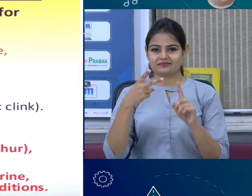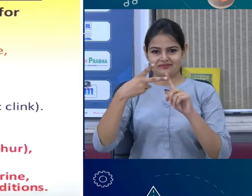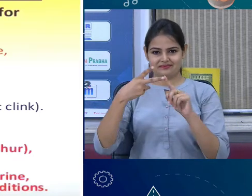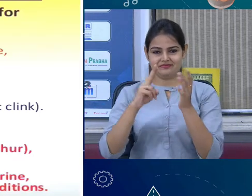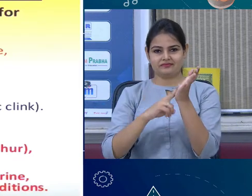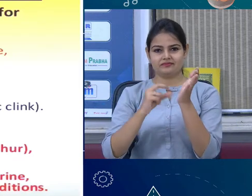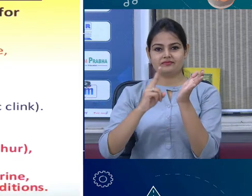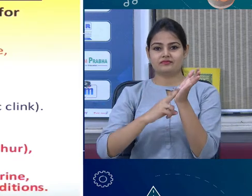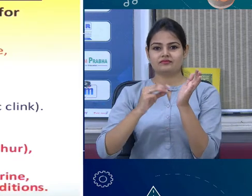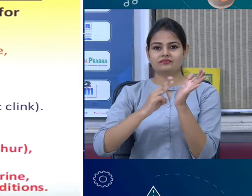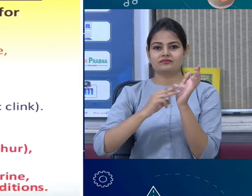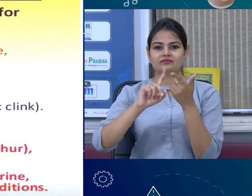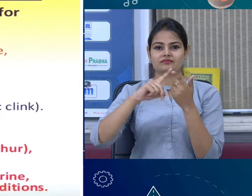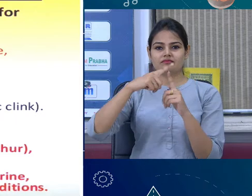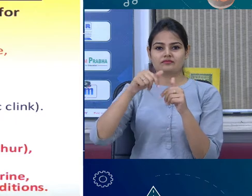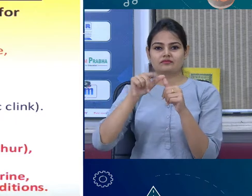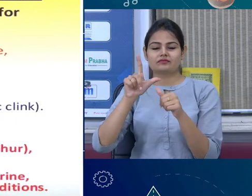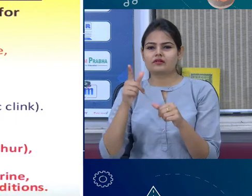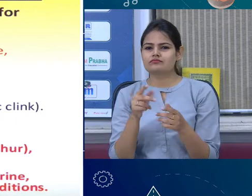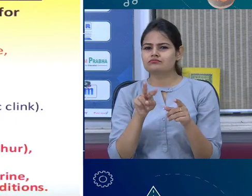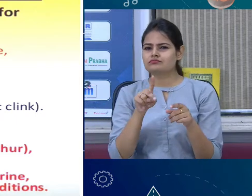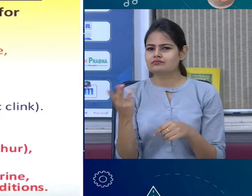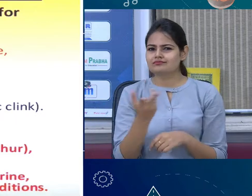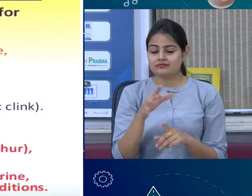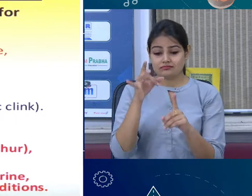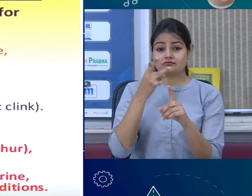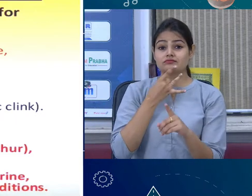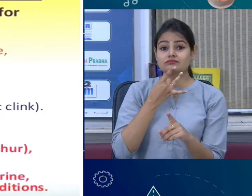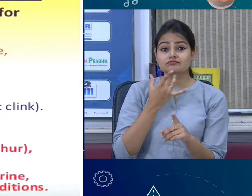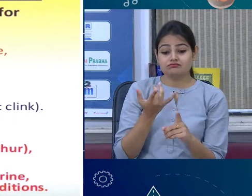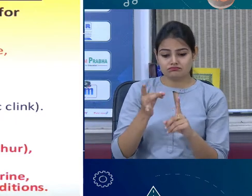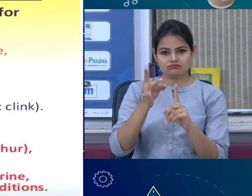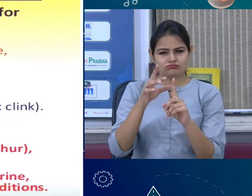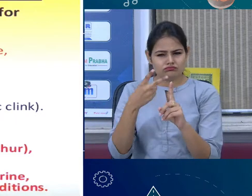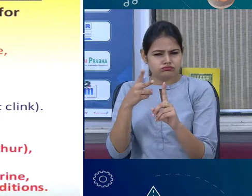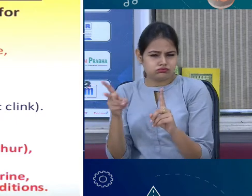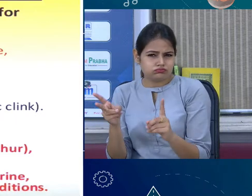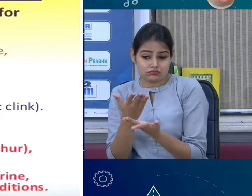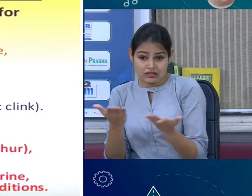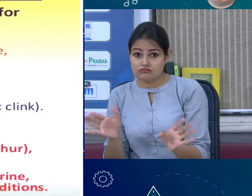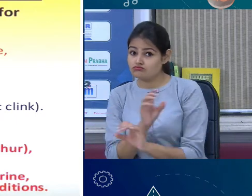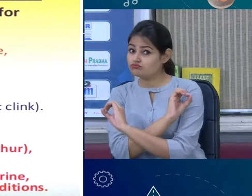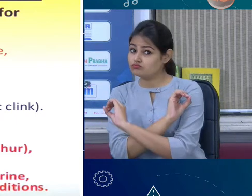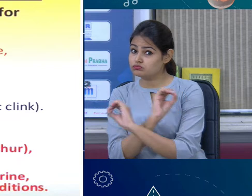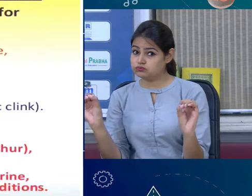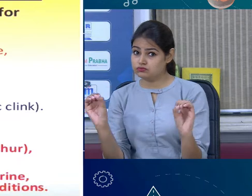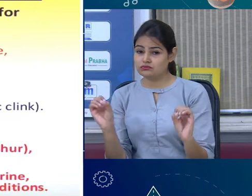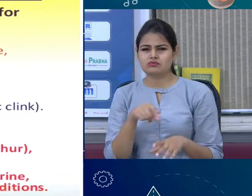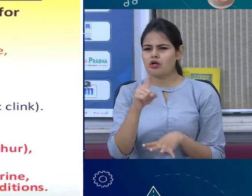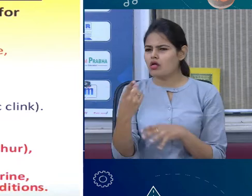opposite and you can see that mostly they are in gaseous state non-metals, there is no strength